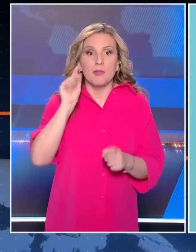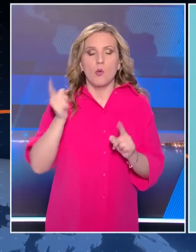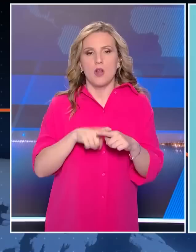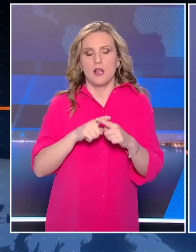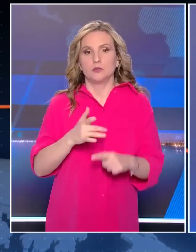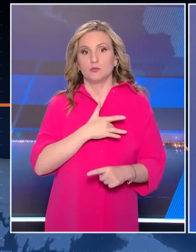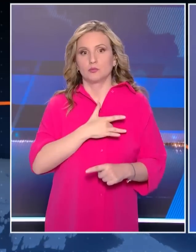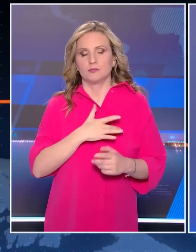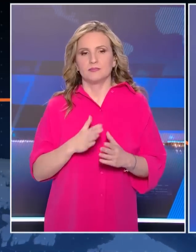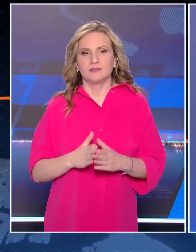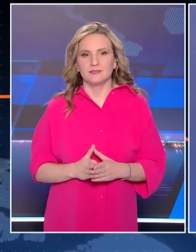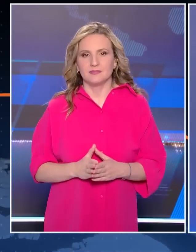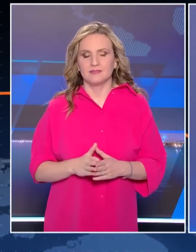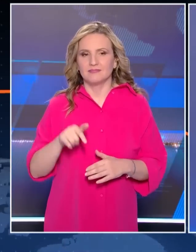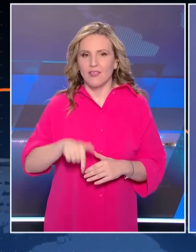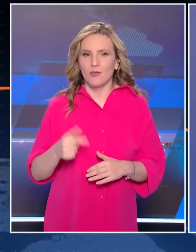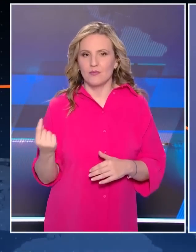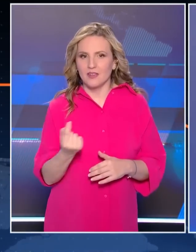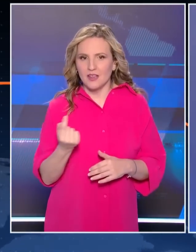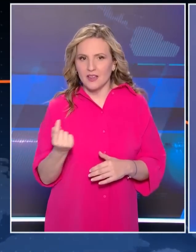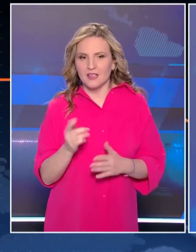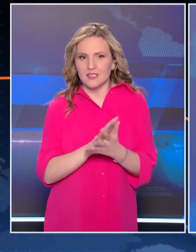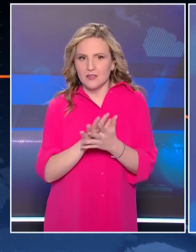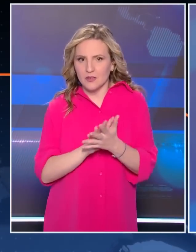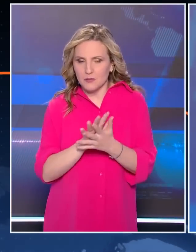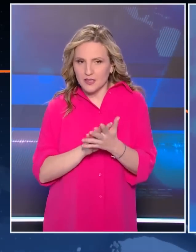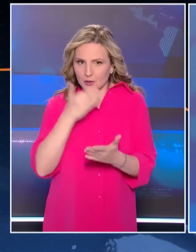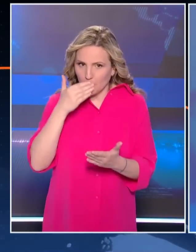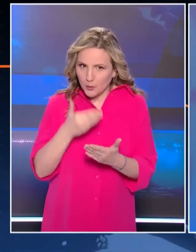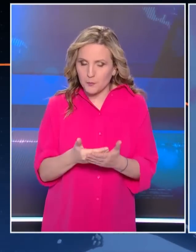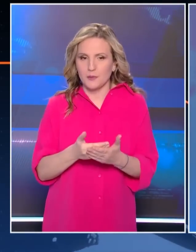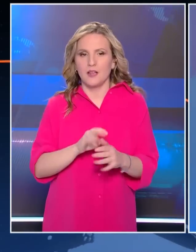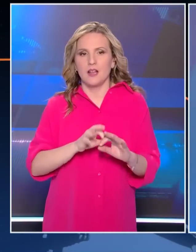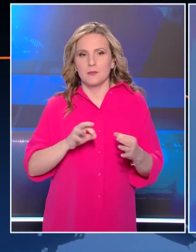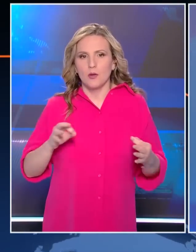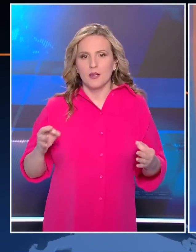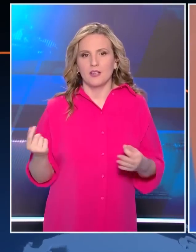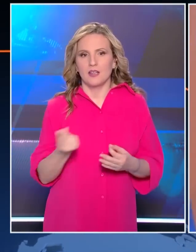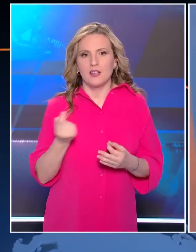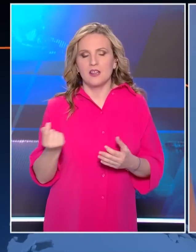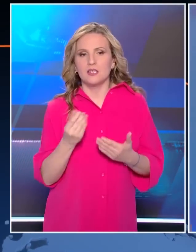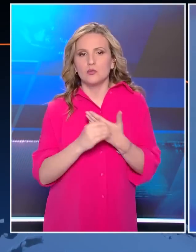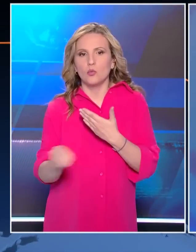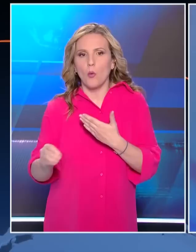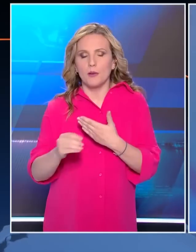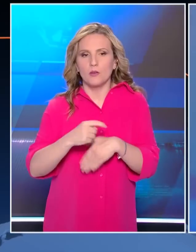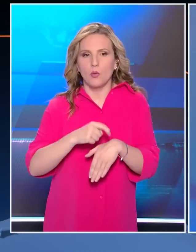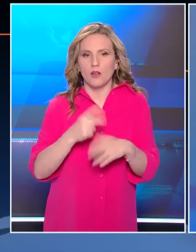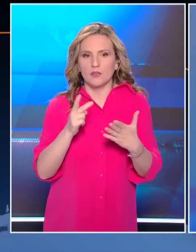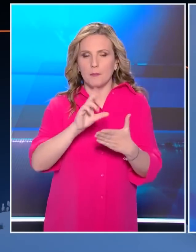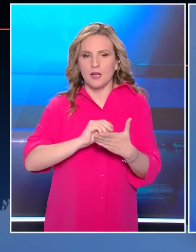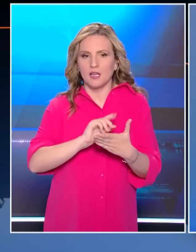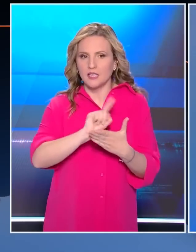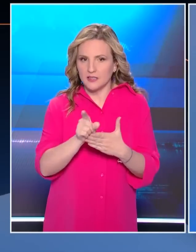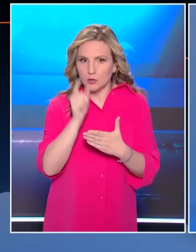χώρα. Και στο σημείο αυτό κυρίες και κύριοι το δελτίό μας ολοκληρώθηκε όλες οι ειδήσεις αναλυτικά στο κεντρικό δελτίο ειδήσεων του Open στις